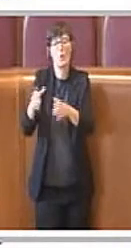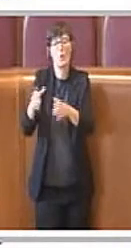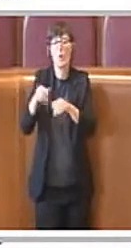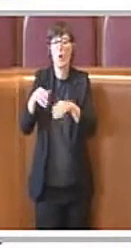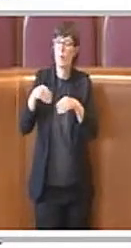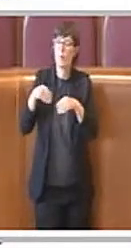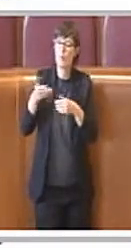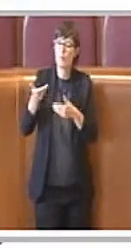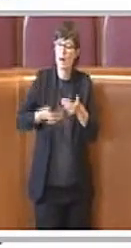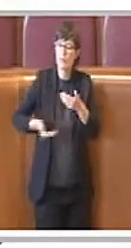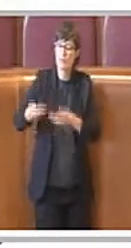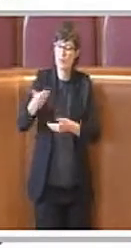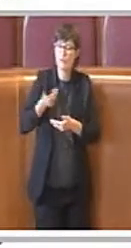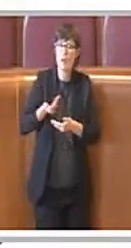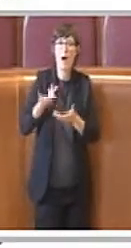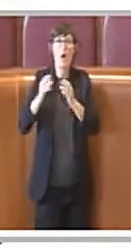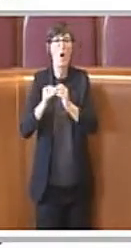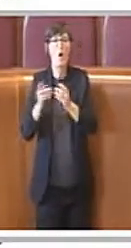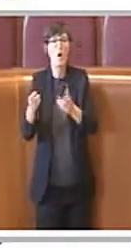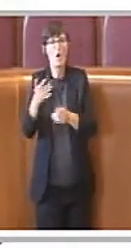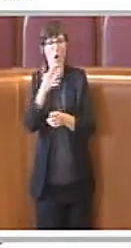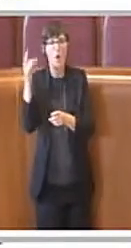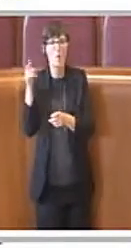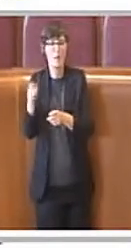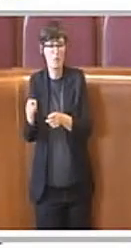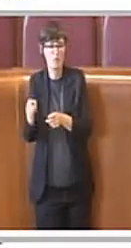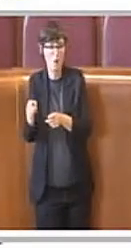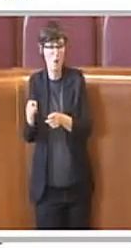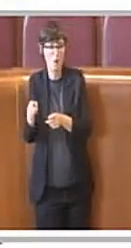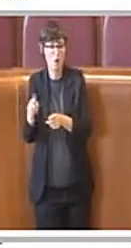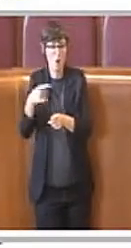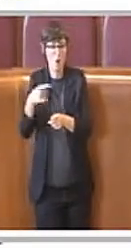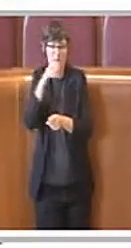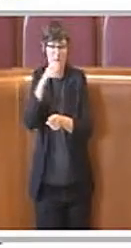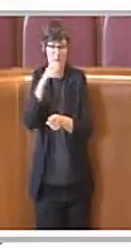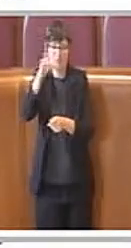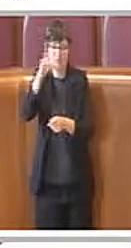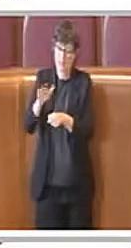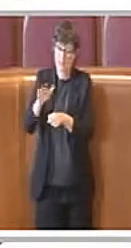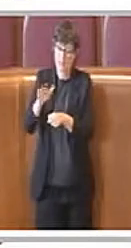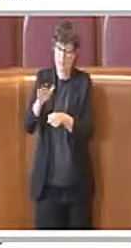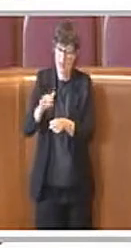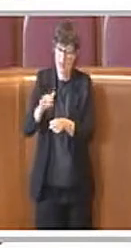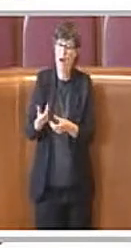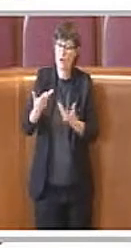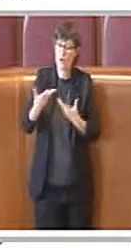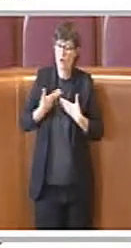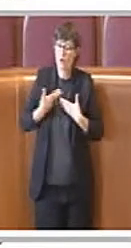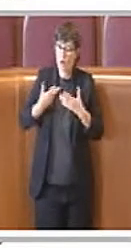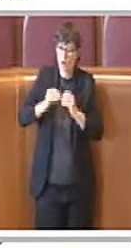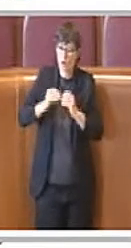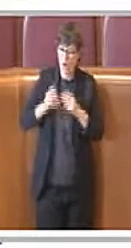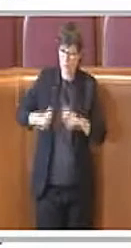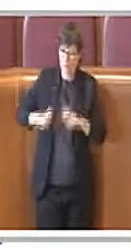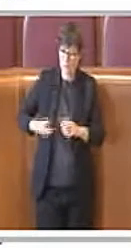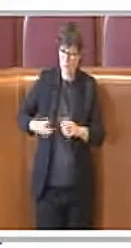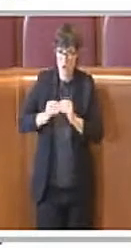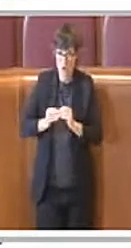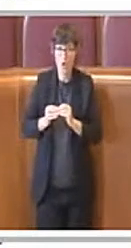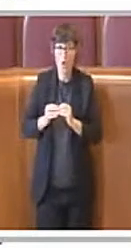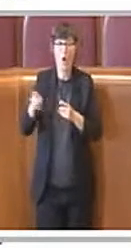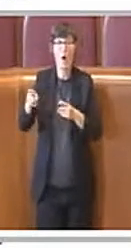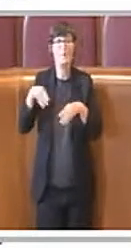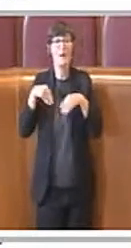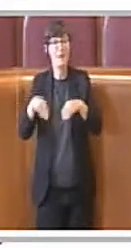quantomeno di discutere e analizzare il frutto del suo lavoro. Ricordiamo che la partecipazione e le attività della consulta sono